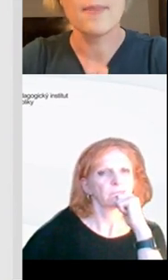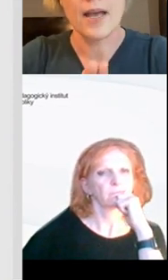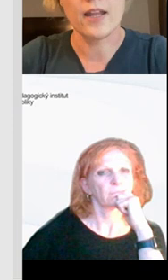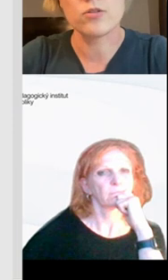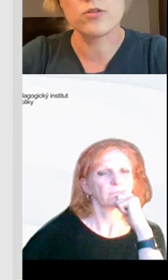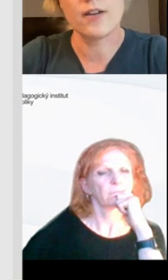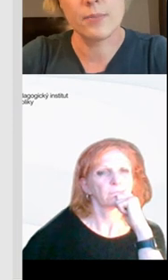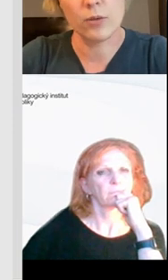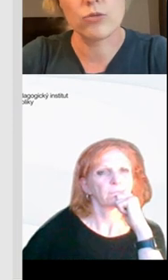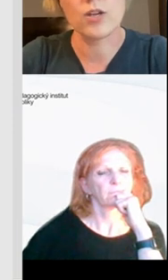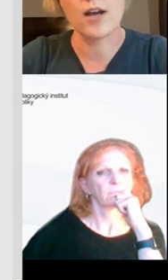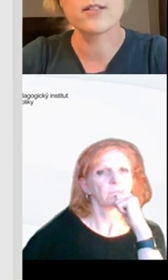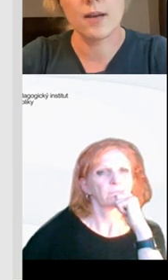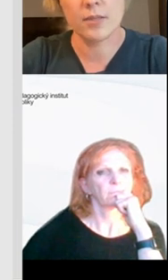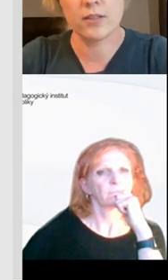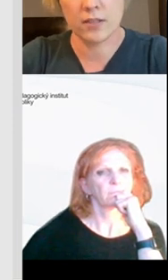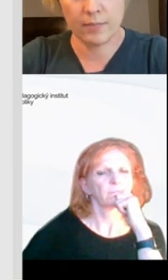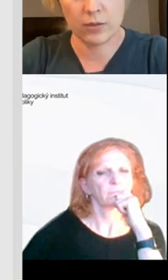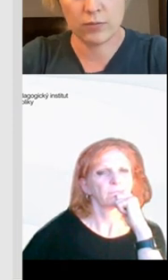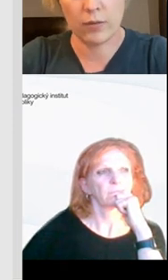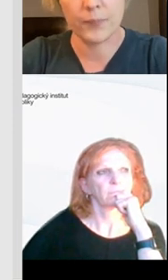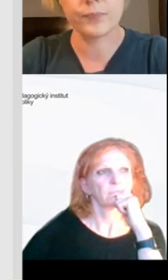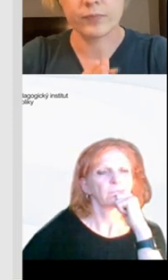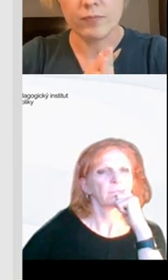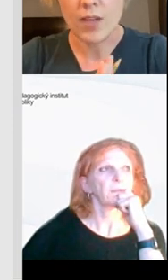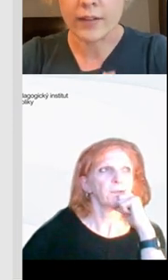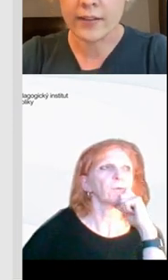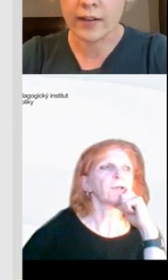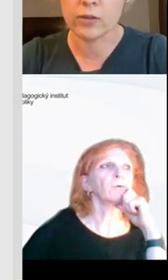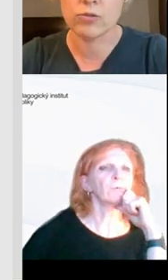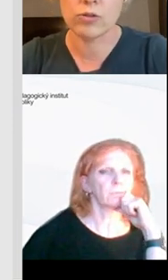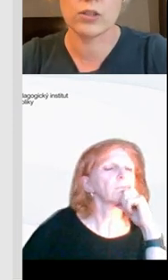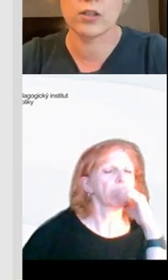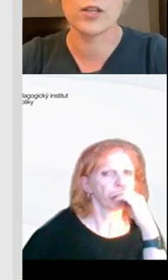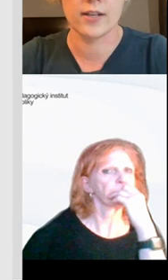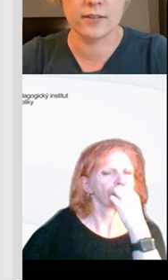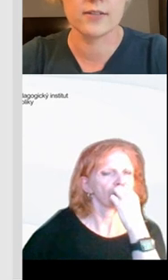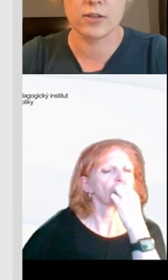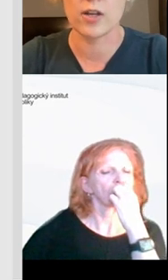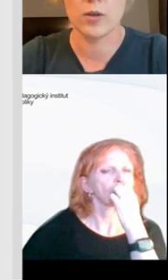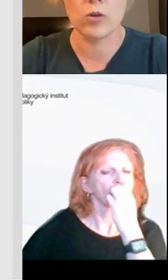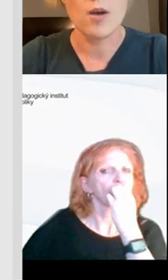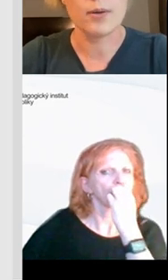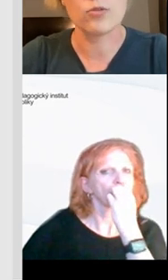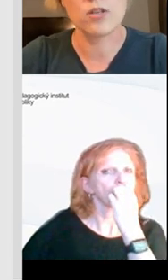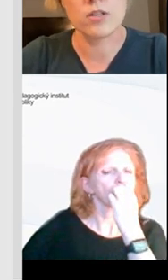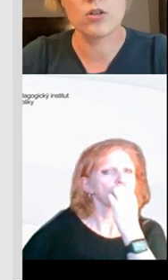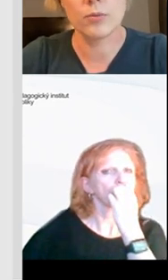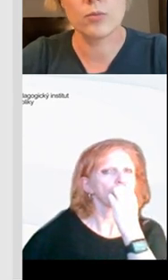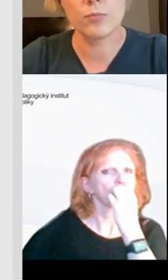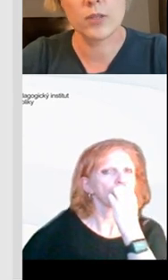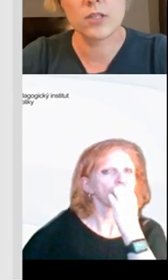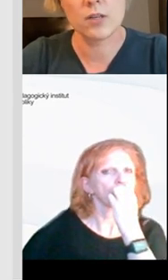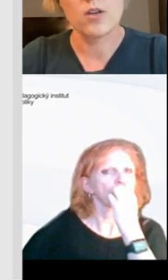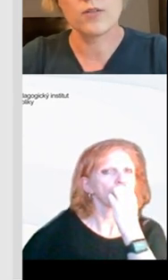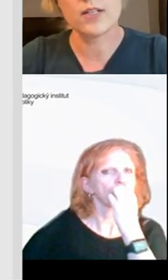matematice, ale dostávají proto, že já chci, aby s ní teďka pracovalo. Nedělejte to, že to dítě dostane za odměnu, protože děti